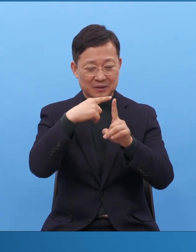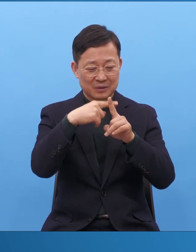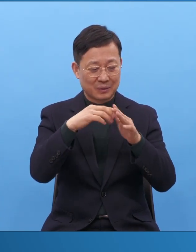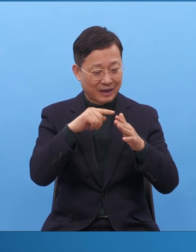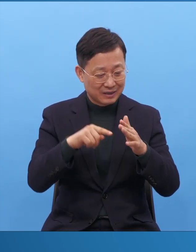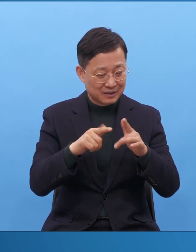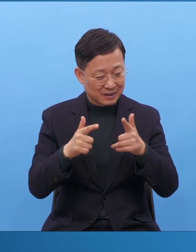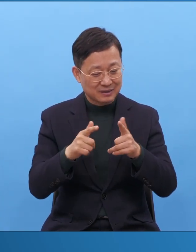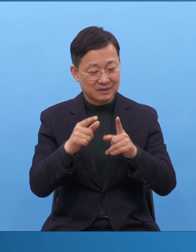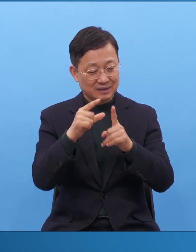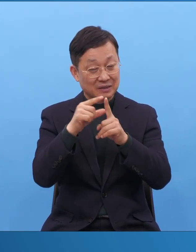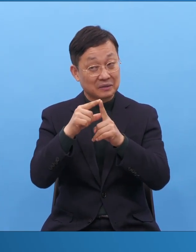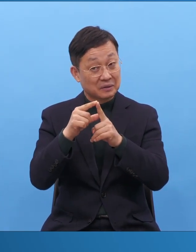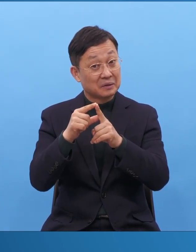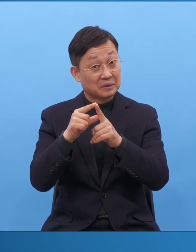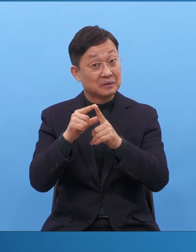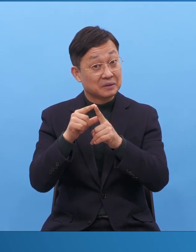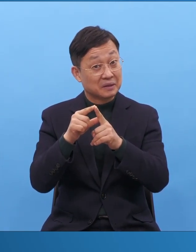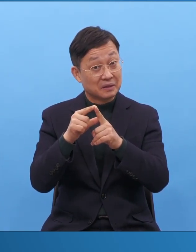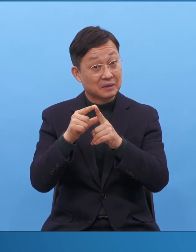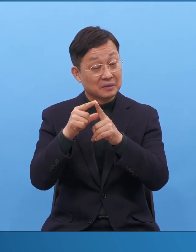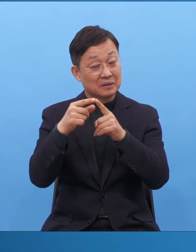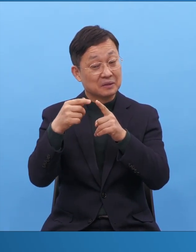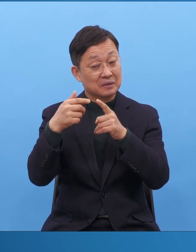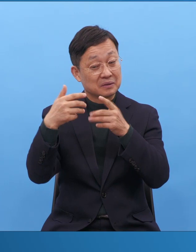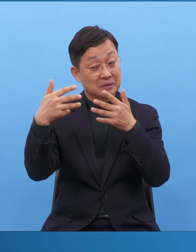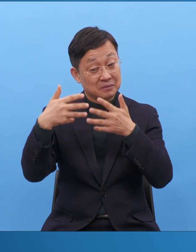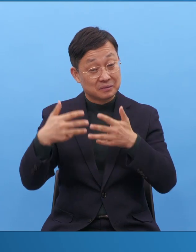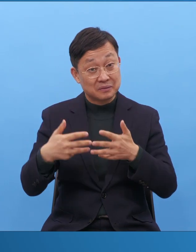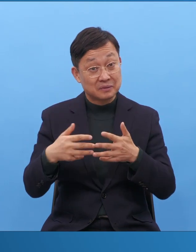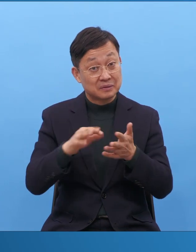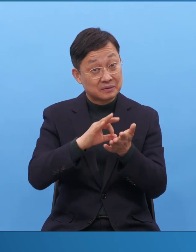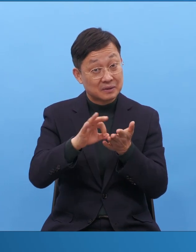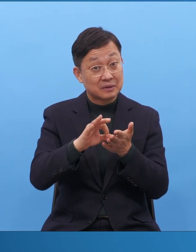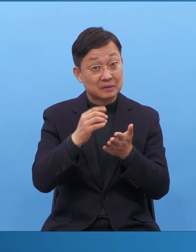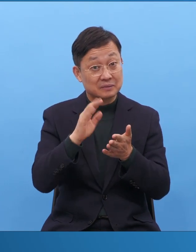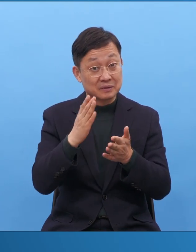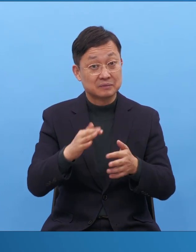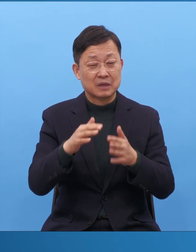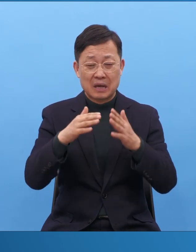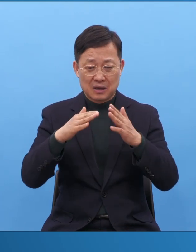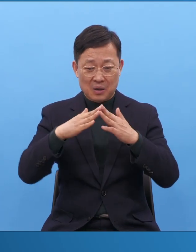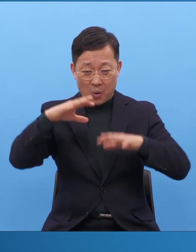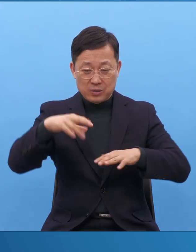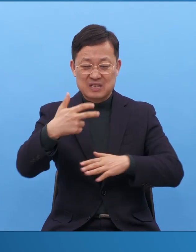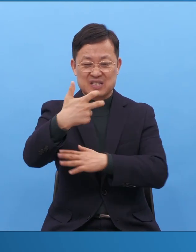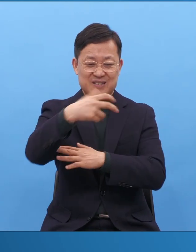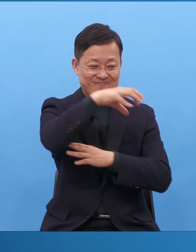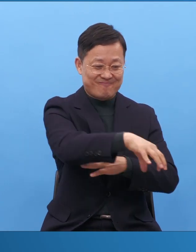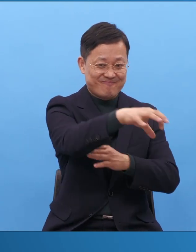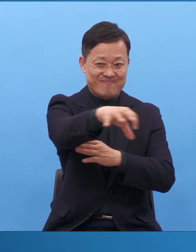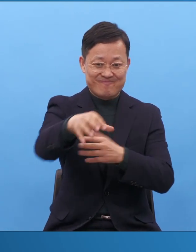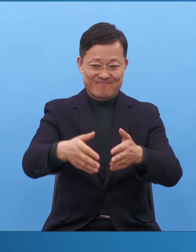교회가 이렇게 돼야 되고 이런 망대들이 여러분 곳곳에 70군데를 세워라 합니다.